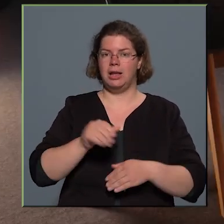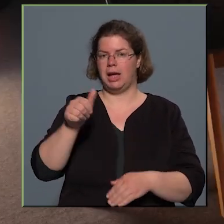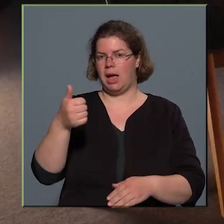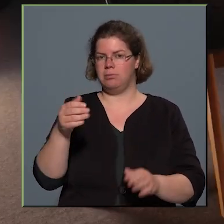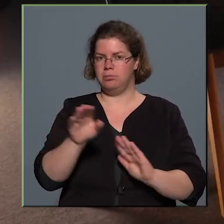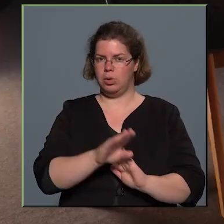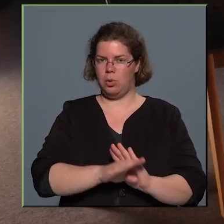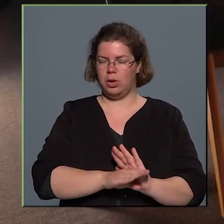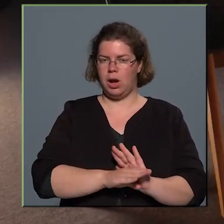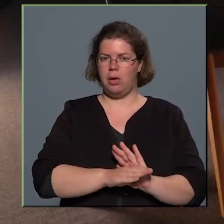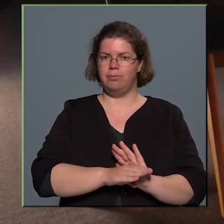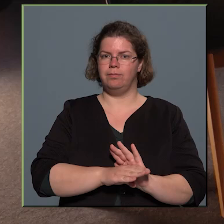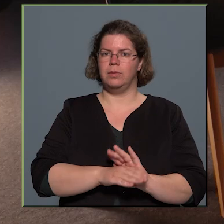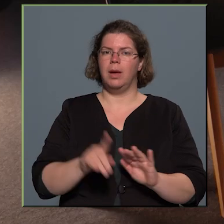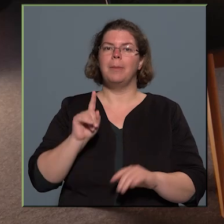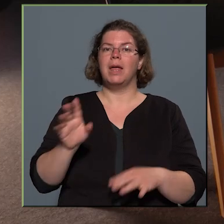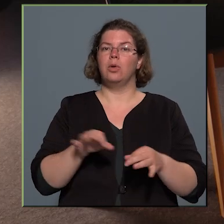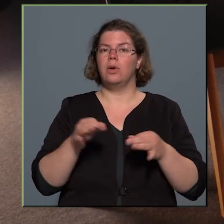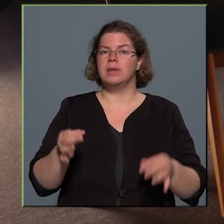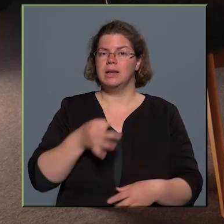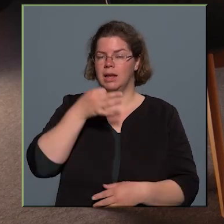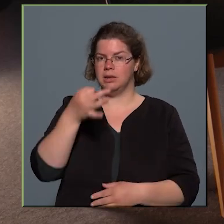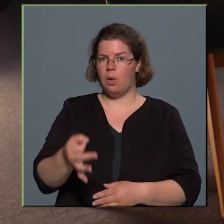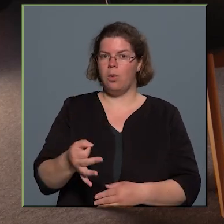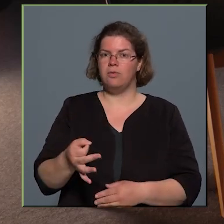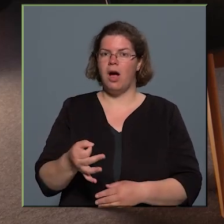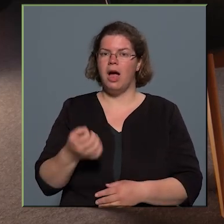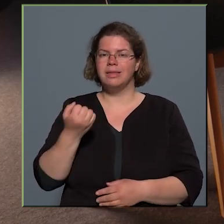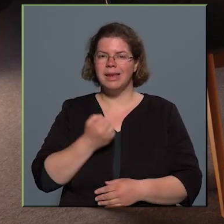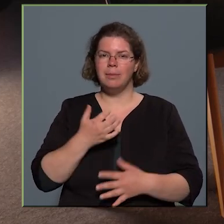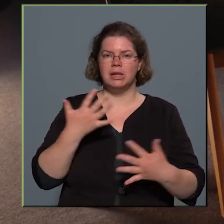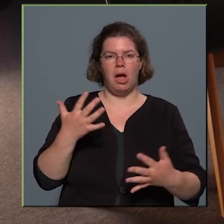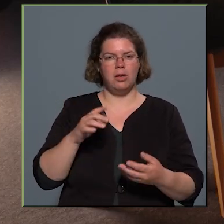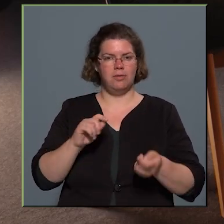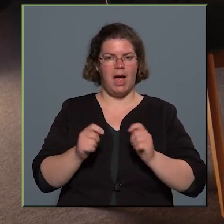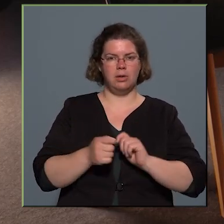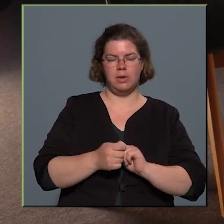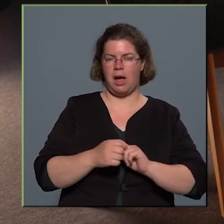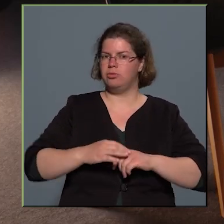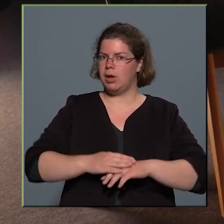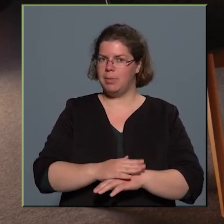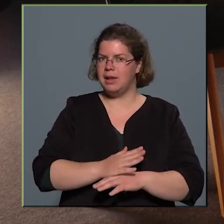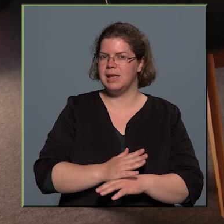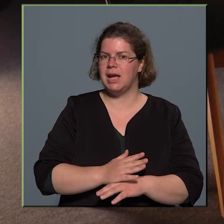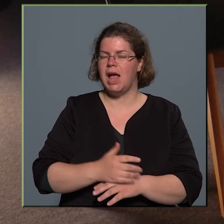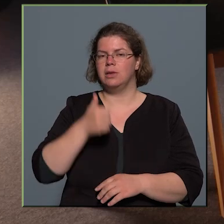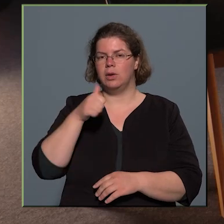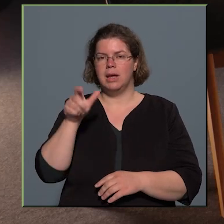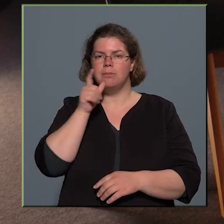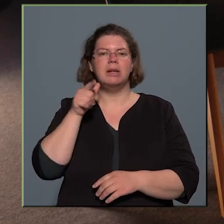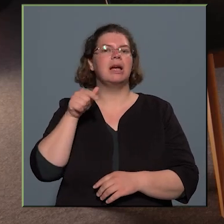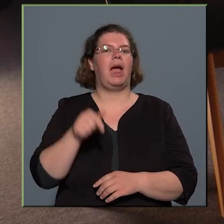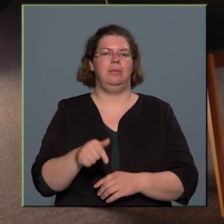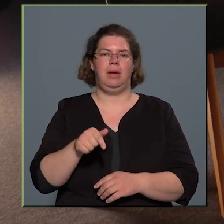bár őszintén szóval drámai nagy változások nem érzékelhetők a Népligetben, de mi